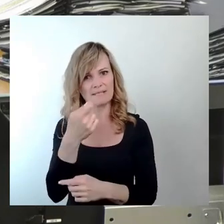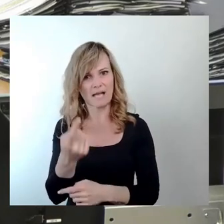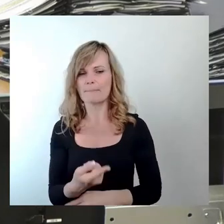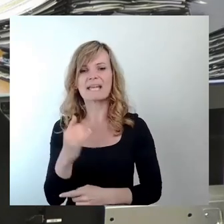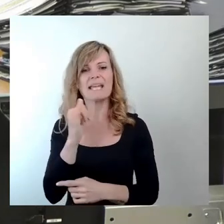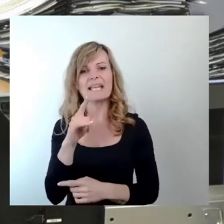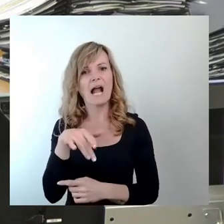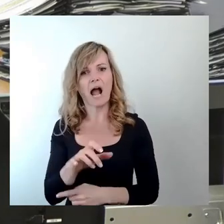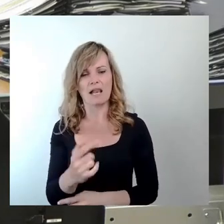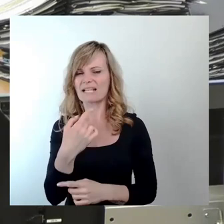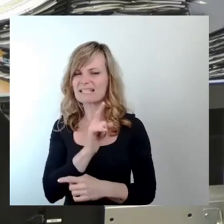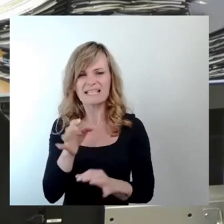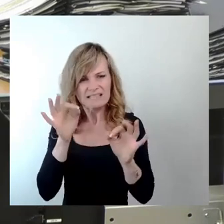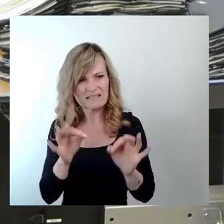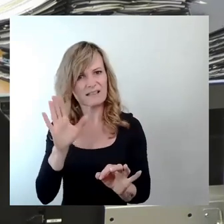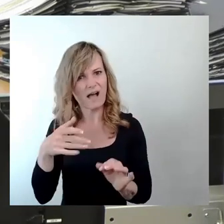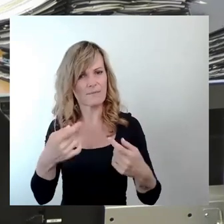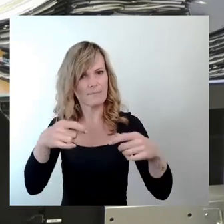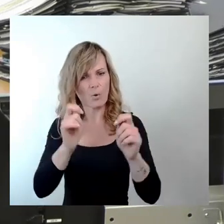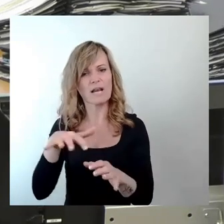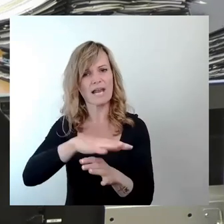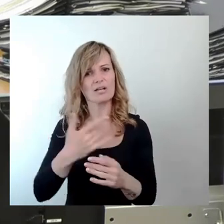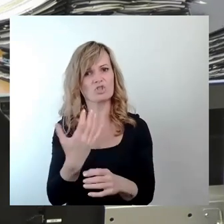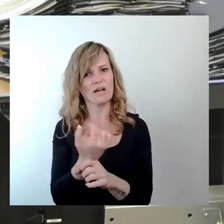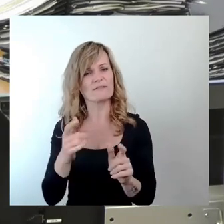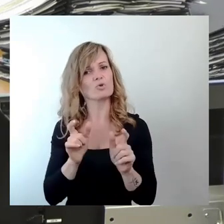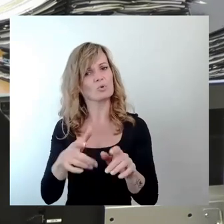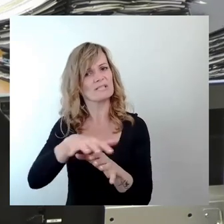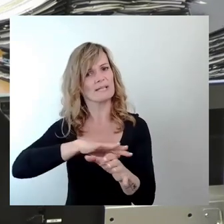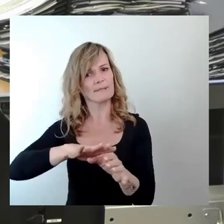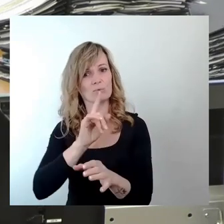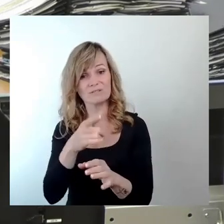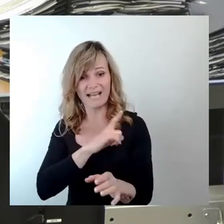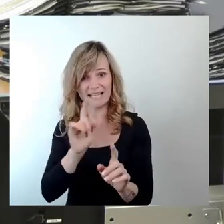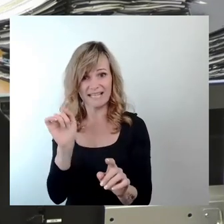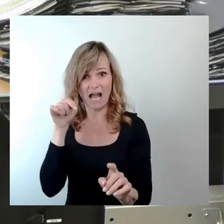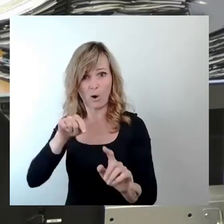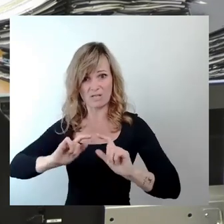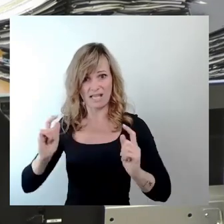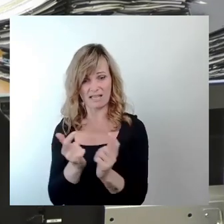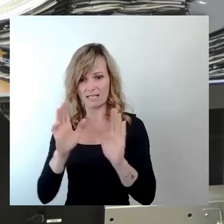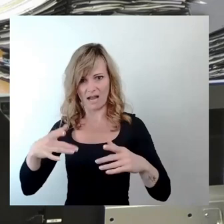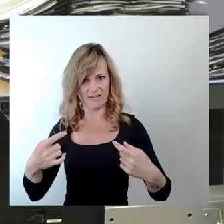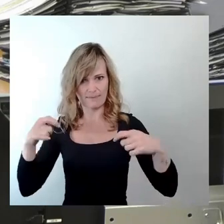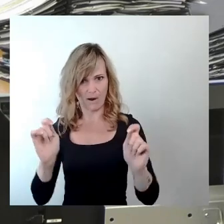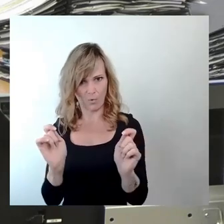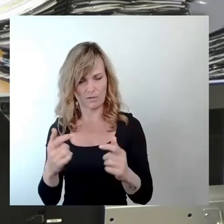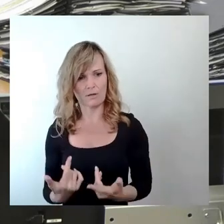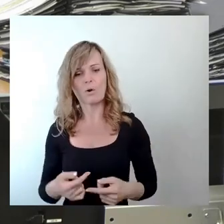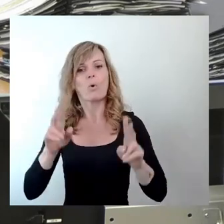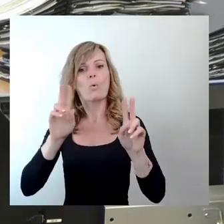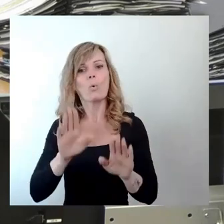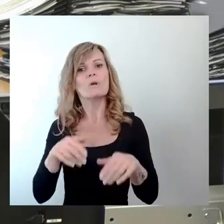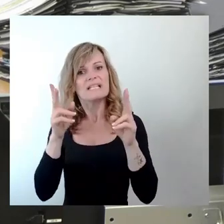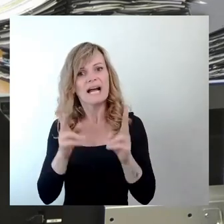Landschaftsschutzgebiet und im grundsätzlich vor Bebauung geschützten Außenbereich. Und Unrecht wird nicht dadurch zurecht,